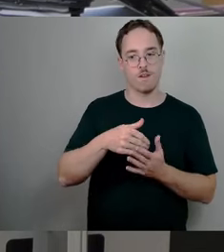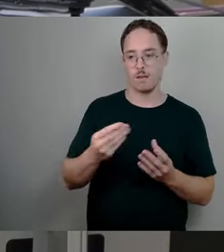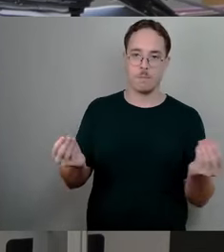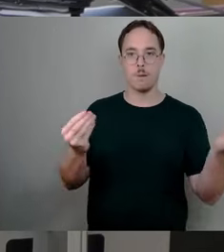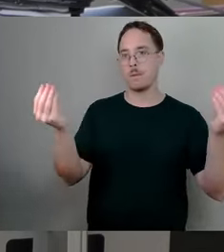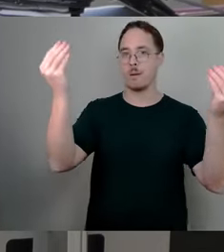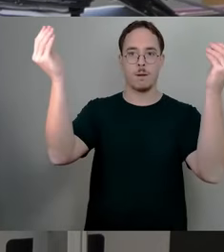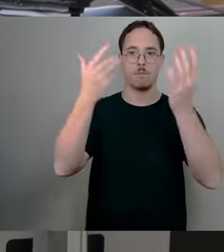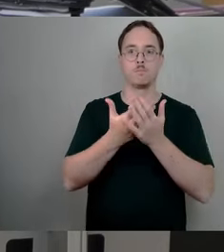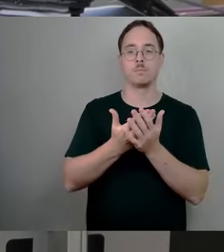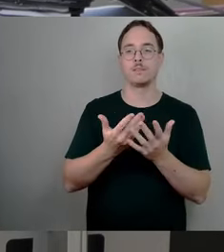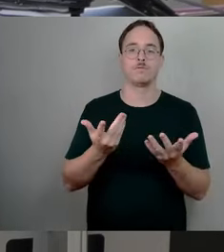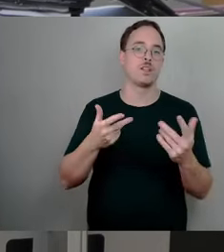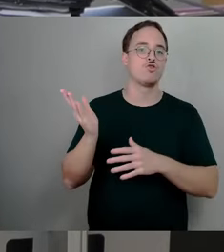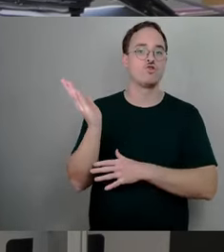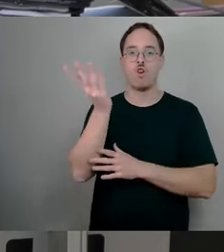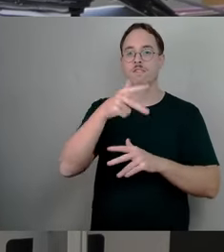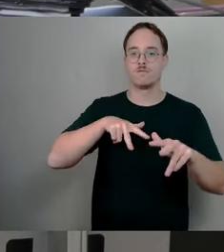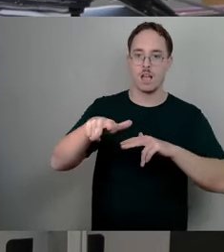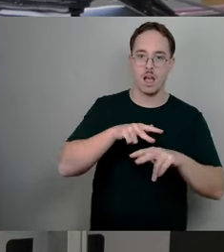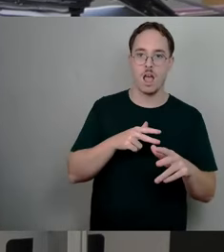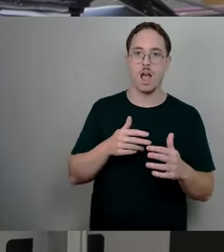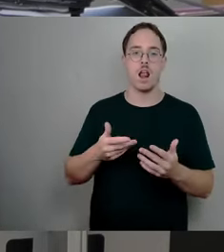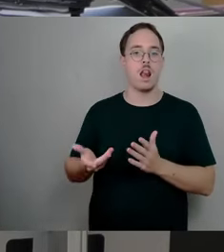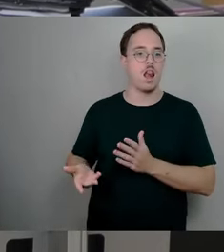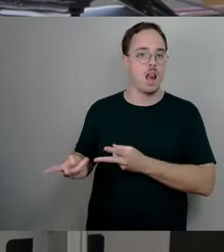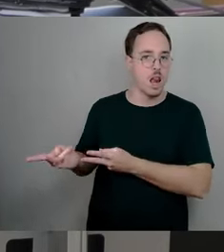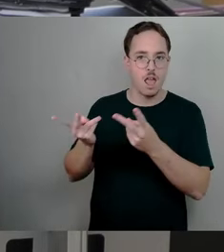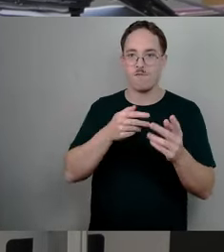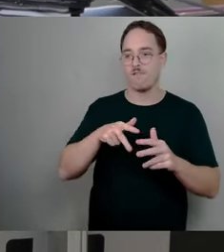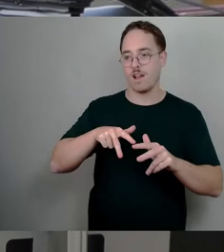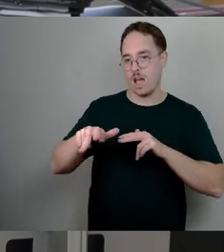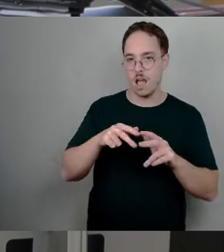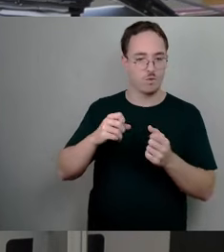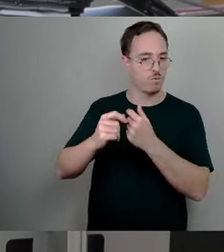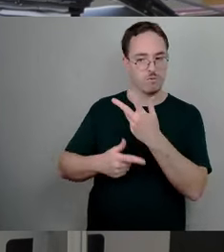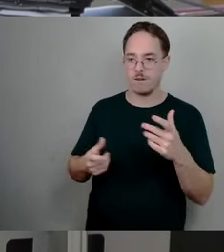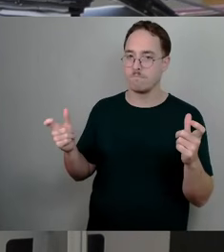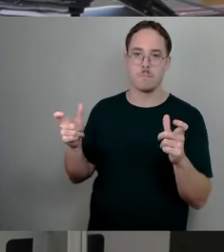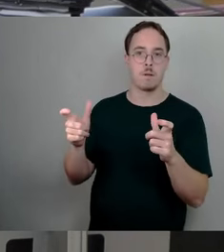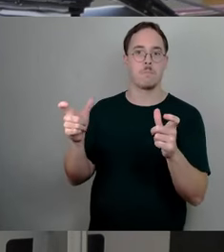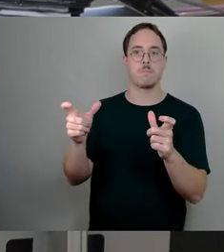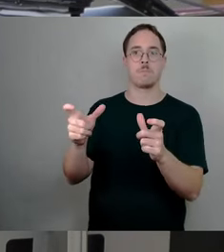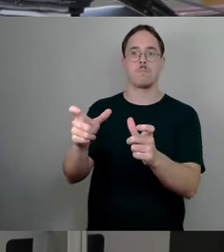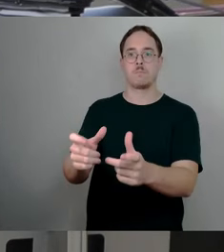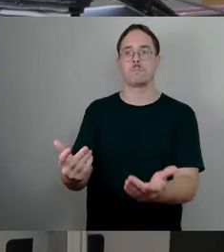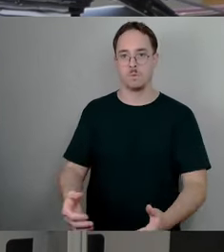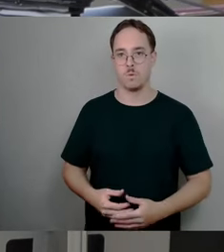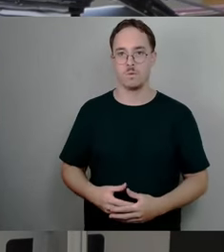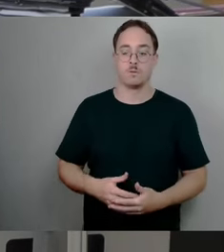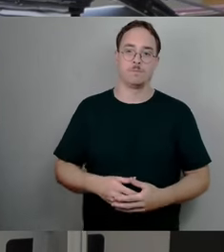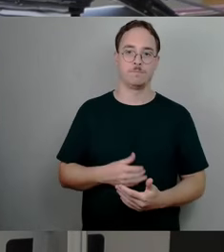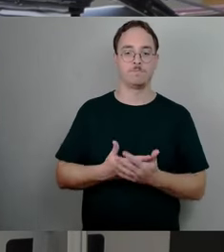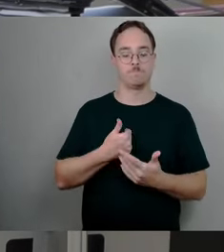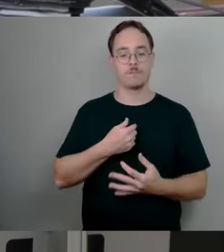alles, was damit zusammenhängt, blockiert natürlich jetzt nur die einzige Spur. Daraus ergeben sich für mich Fragen. Warum wurde